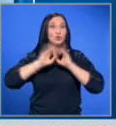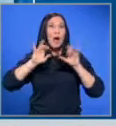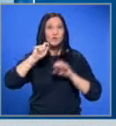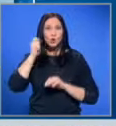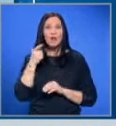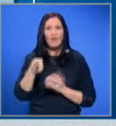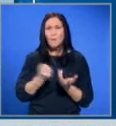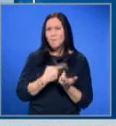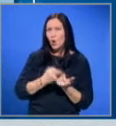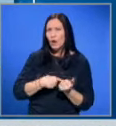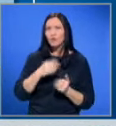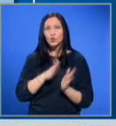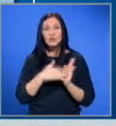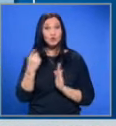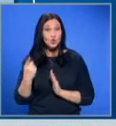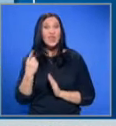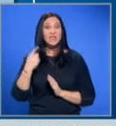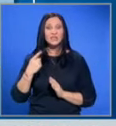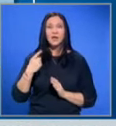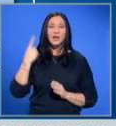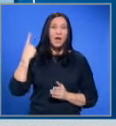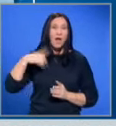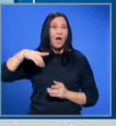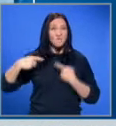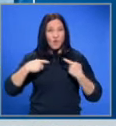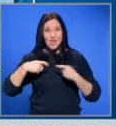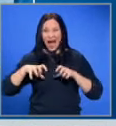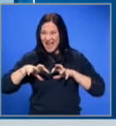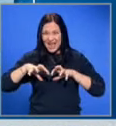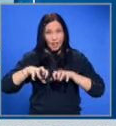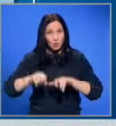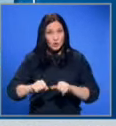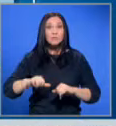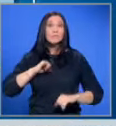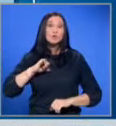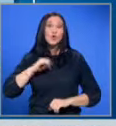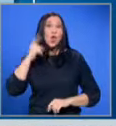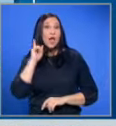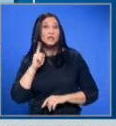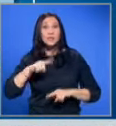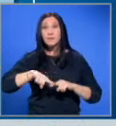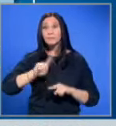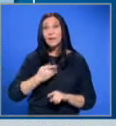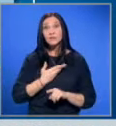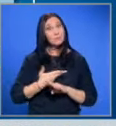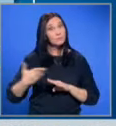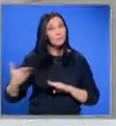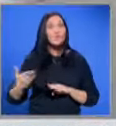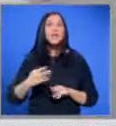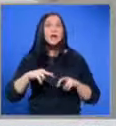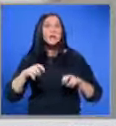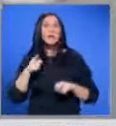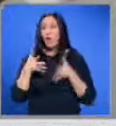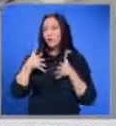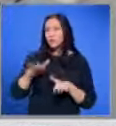доказателство, че тази война е всъщност геноцид. Международния наказателен съд трябва да проведе разследване за това отвратително военно престъпление.